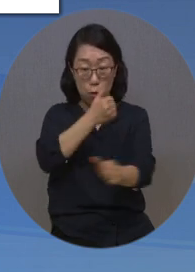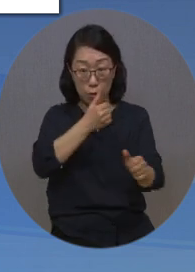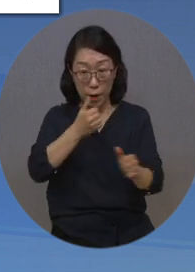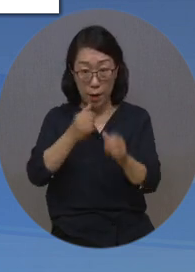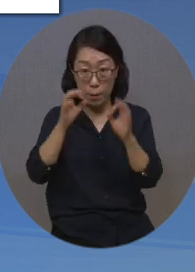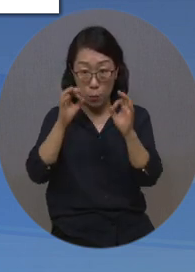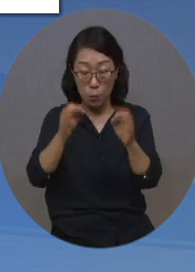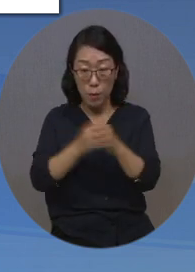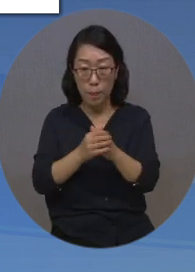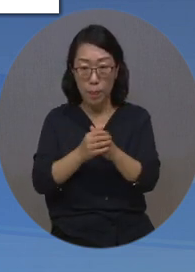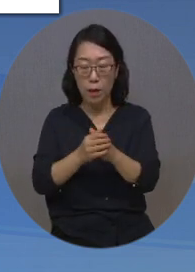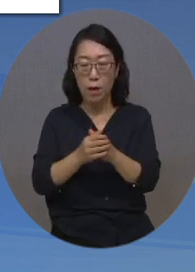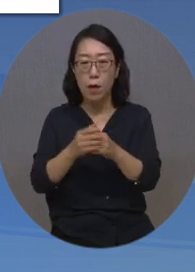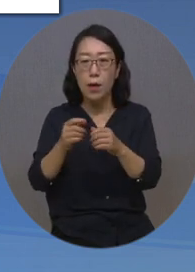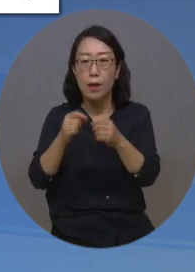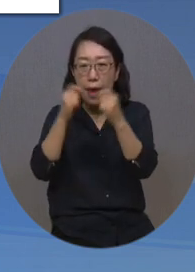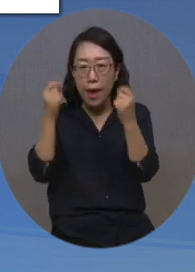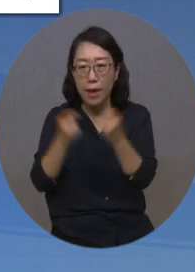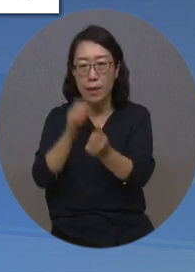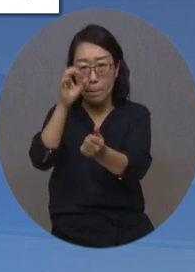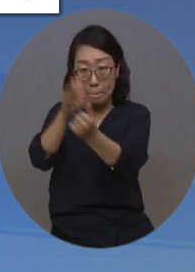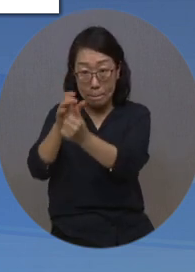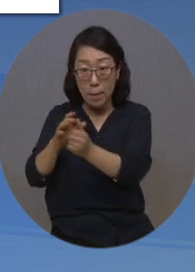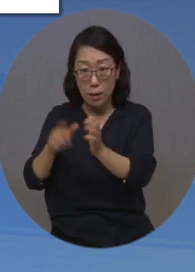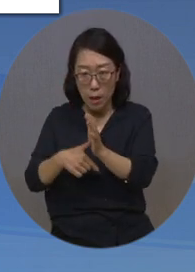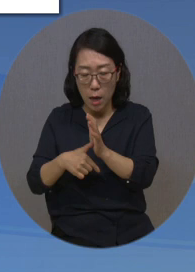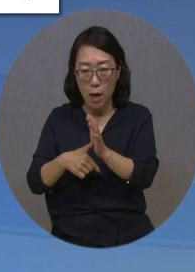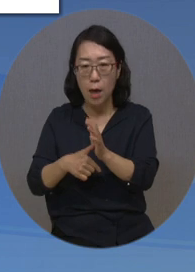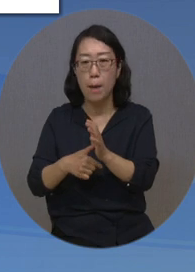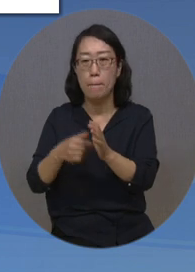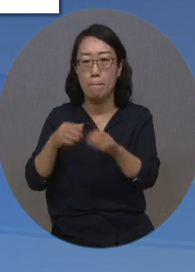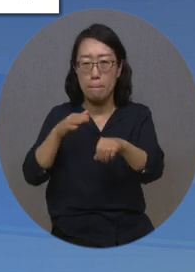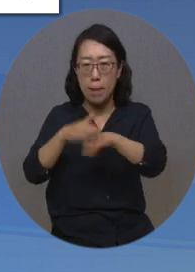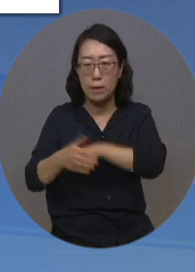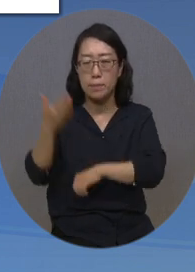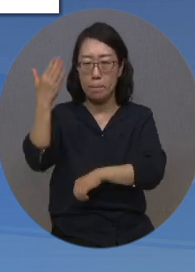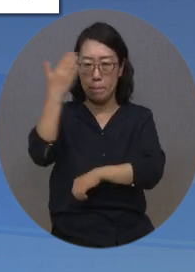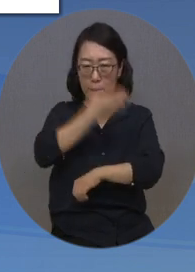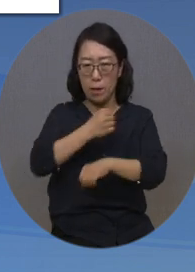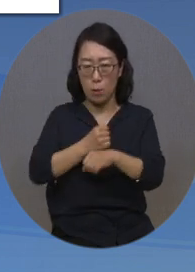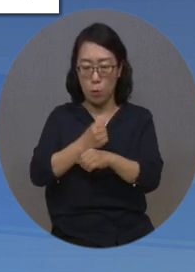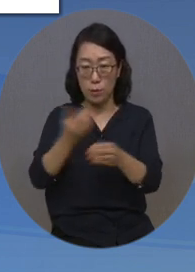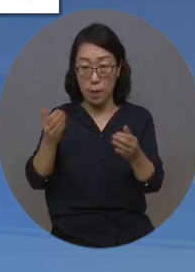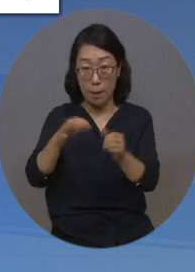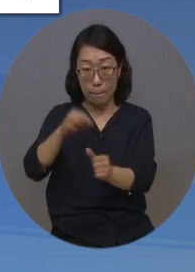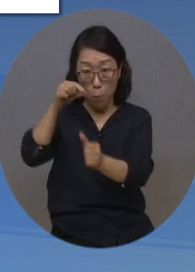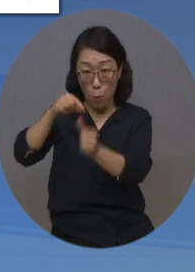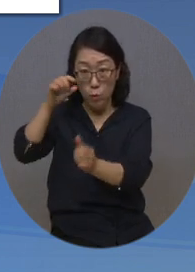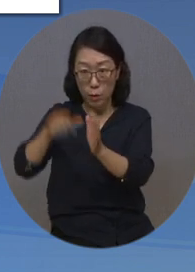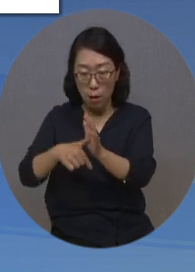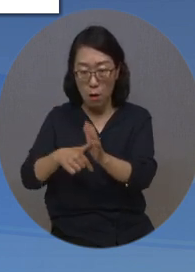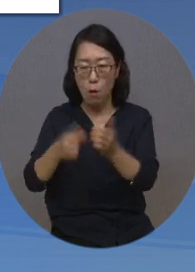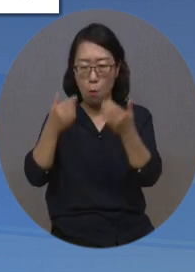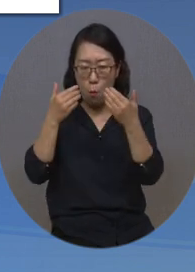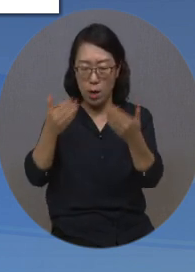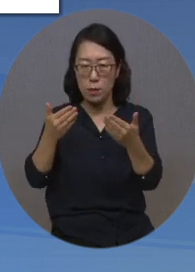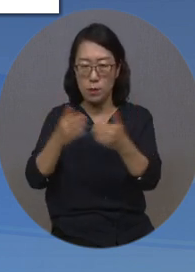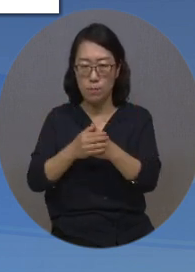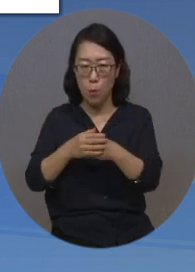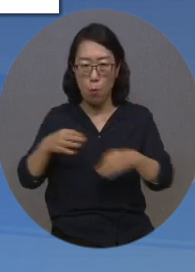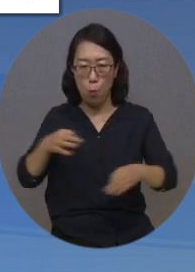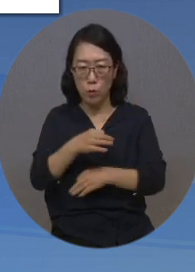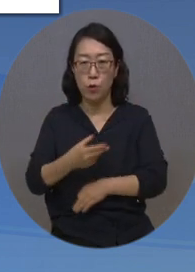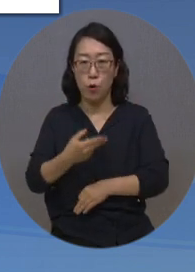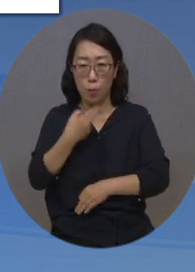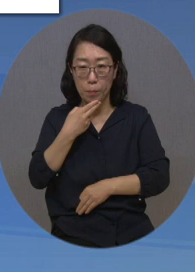민간위탁과 관련해 선정 방식을 투명하게 개선하고 인력 채용 과정의 공정성을 확보하는 등 제도